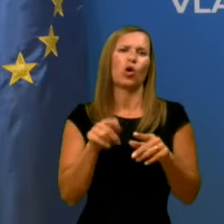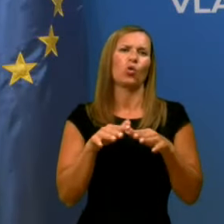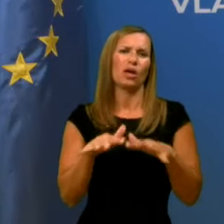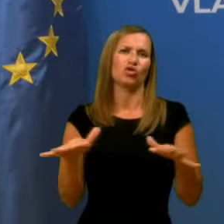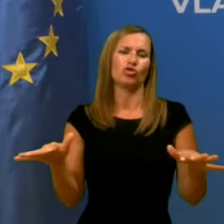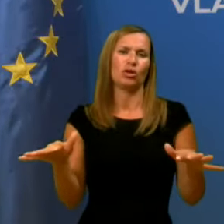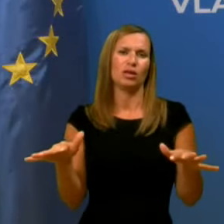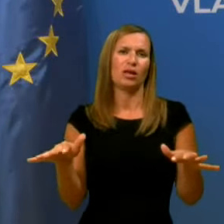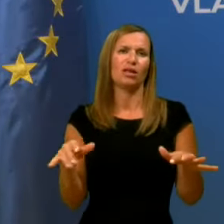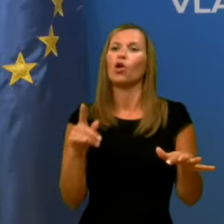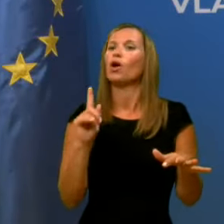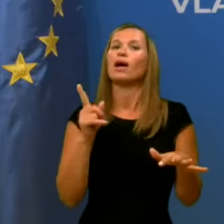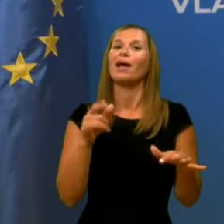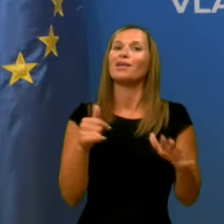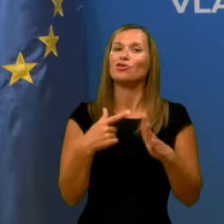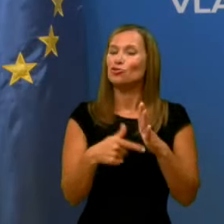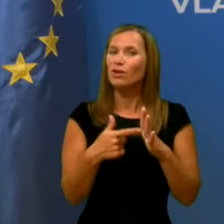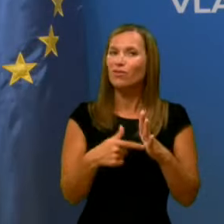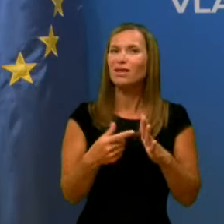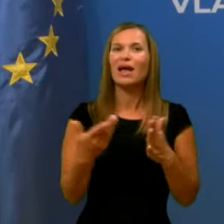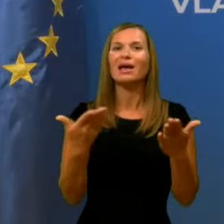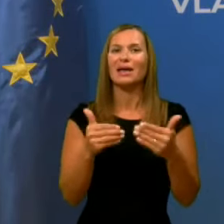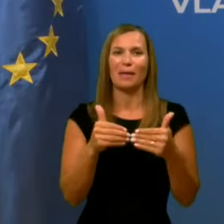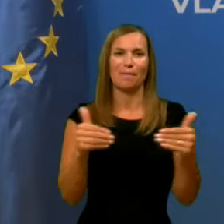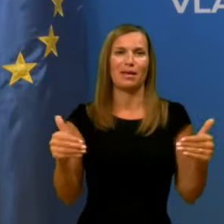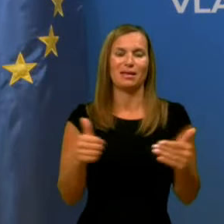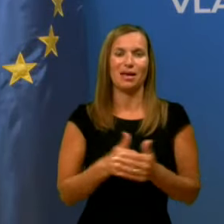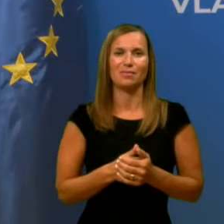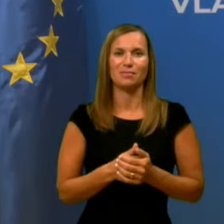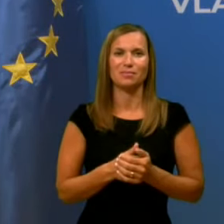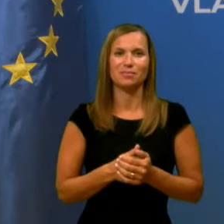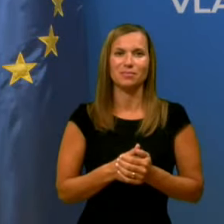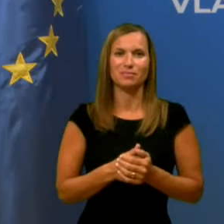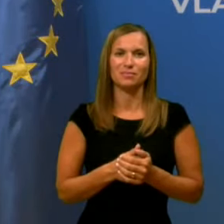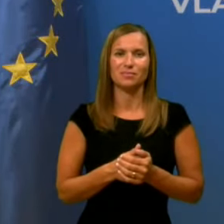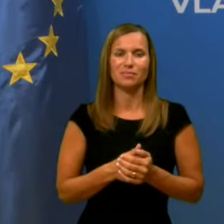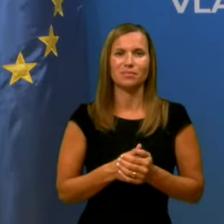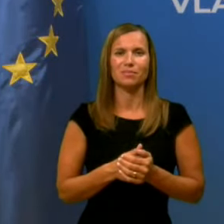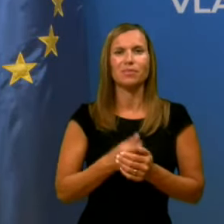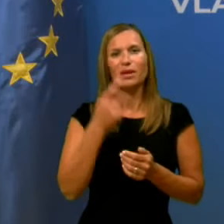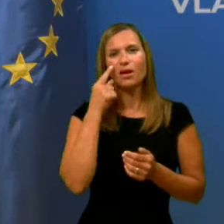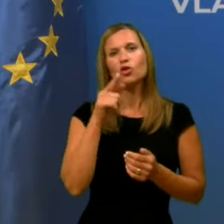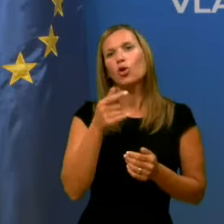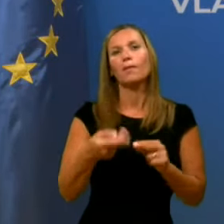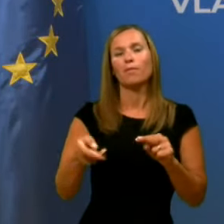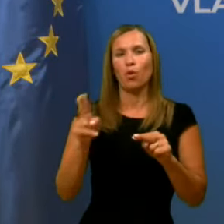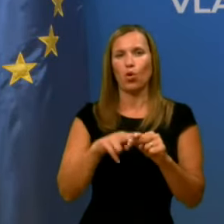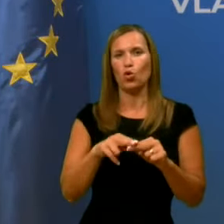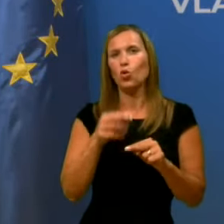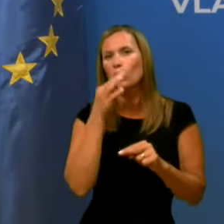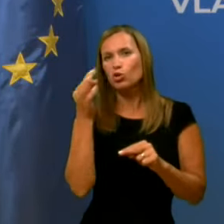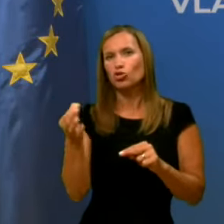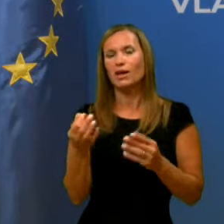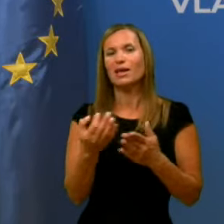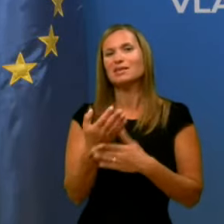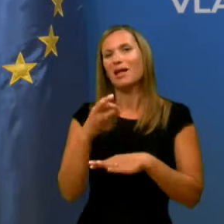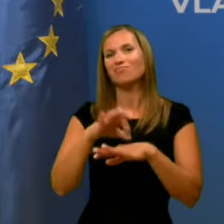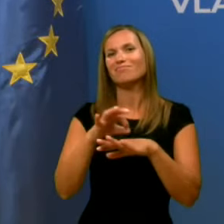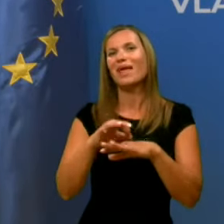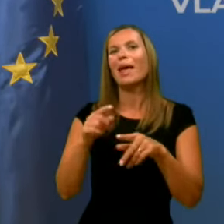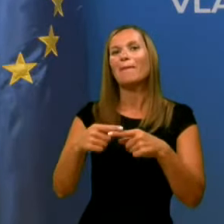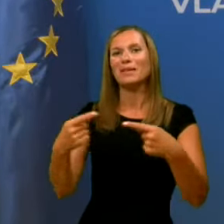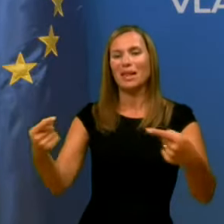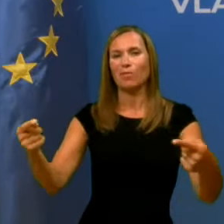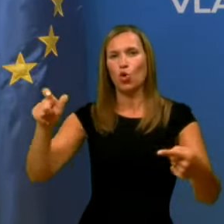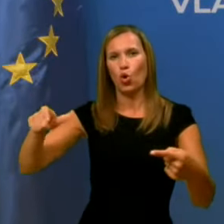dveh blokih. Kaj je število, kaj je tista meja? Jaz mislim, da je to bolj sveda vprašanje za epidemiologe kot zame.